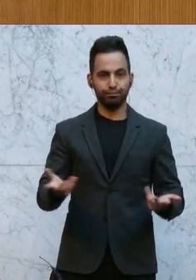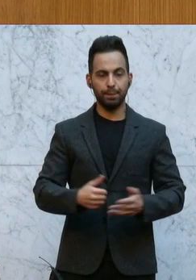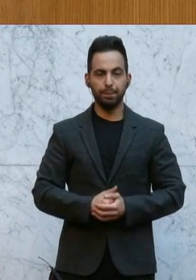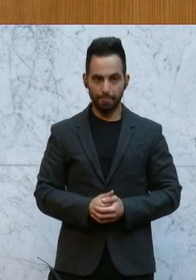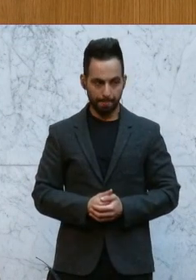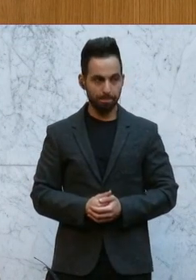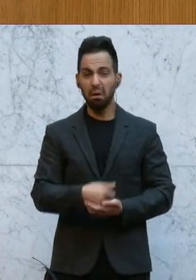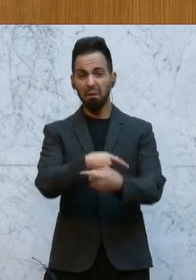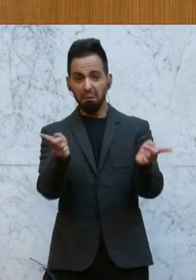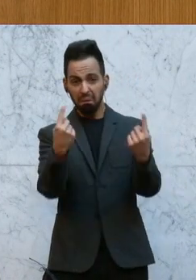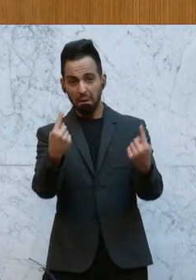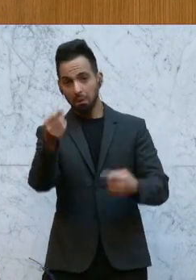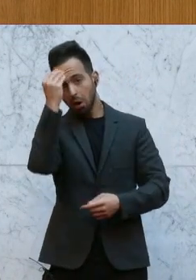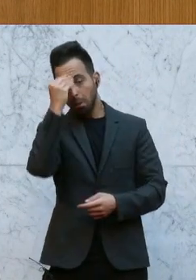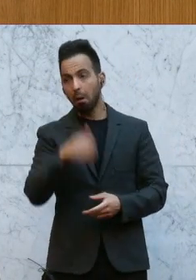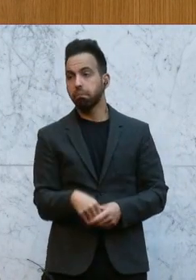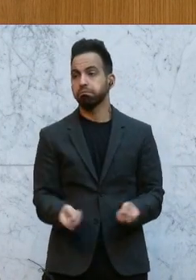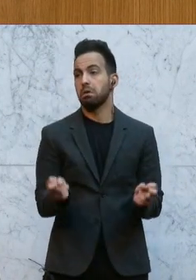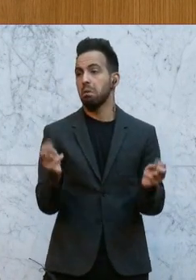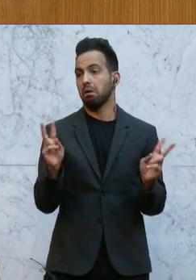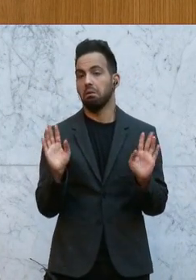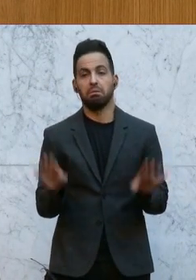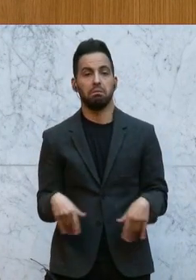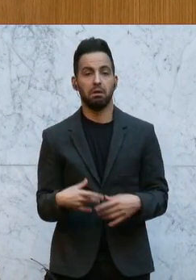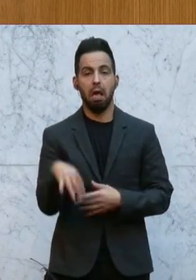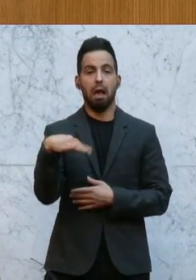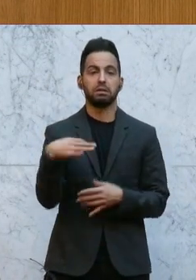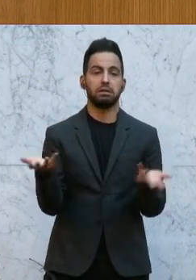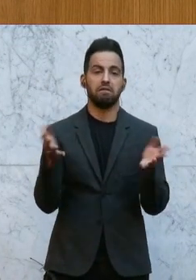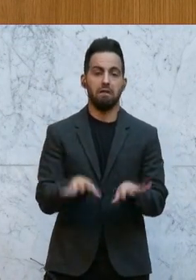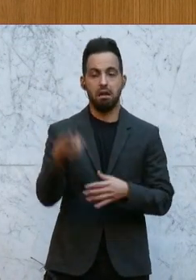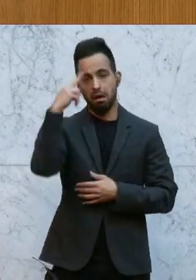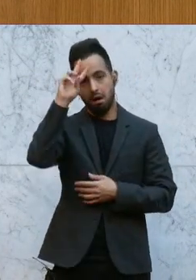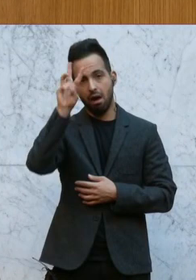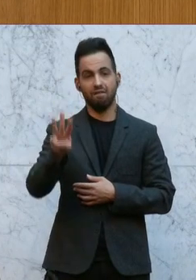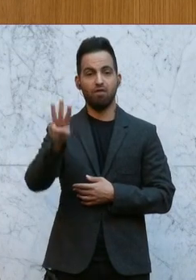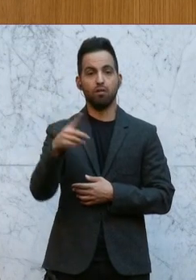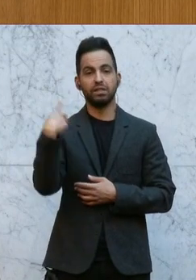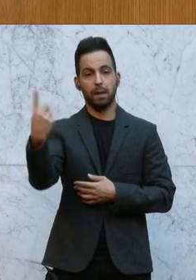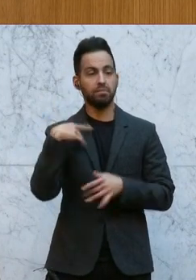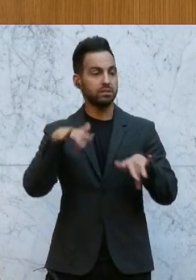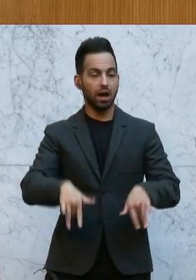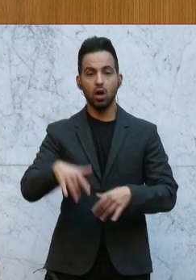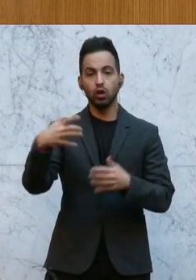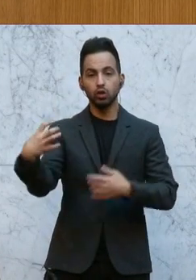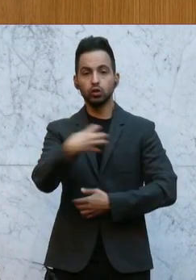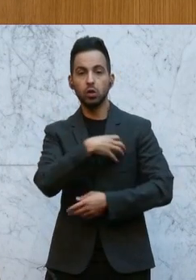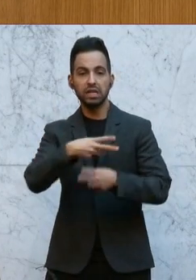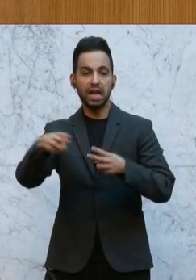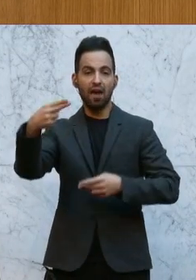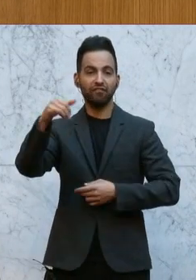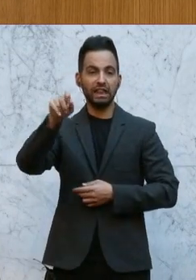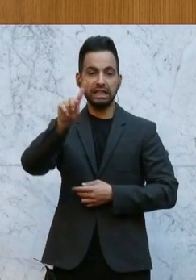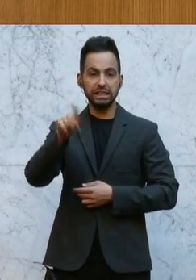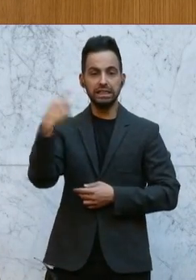Und wer jetzt glaubt, naja, okay, das war halt ein Einzelfall. Der Herr Wolf, der hat halt auf Schloss Reifnitz, hat halt für die ÖVP besonders viele